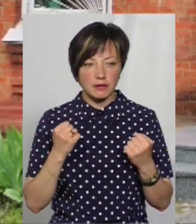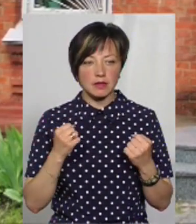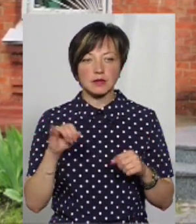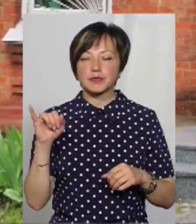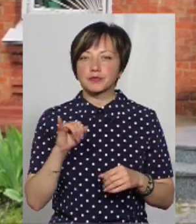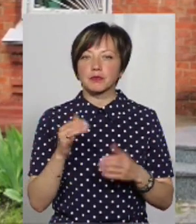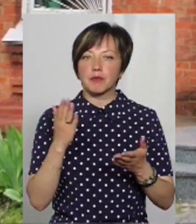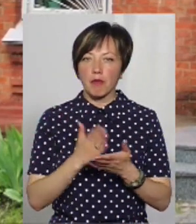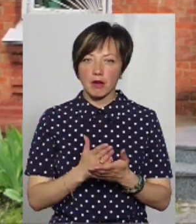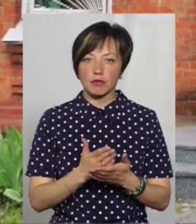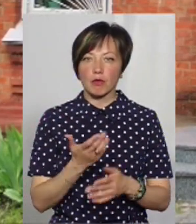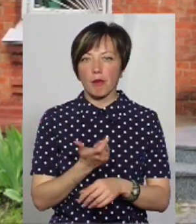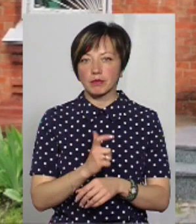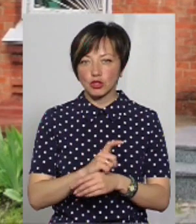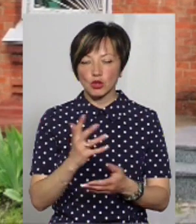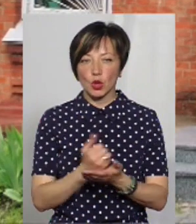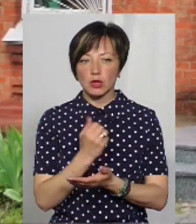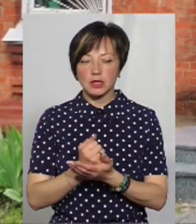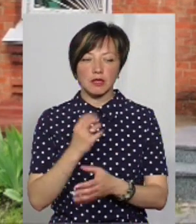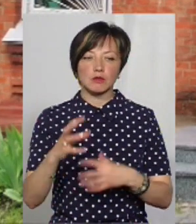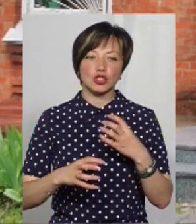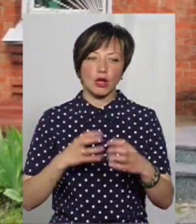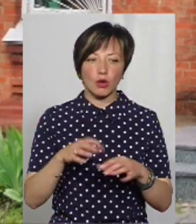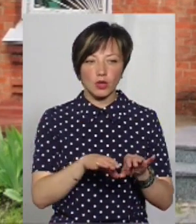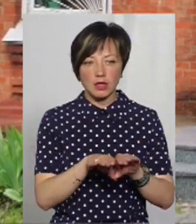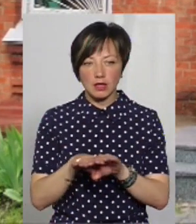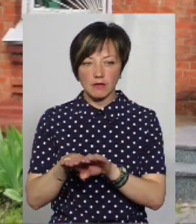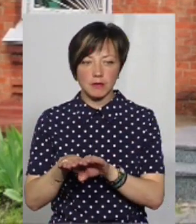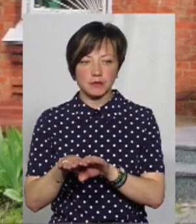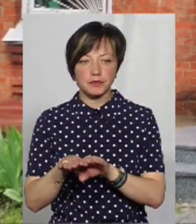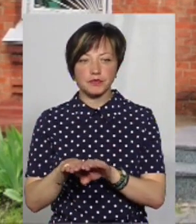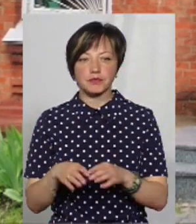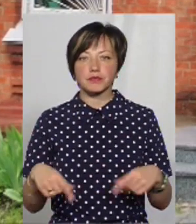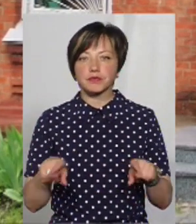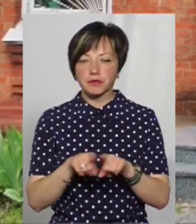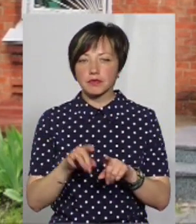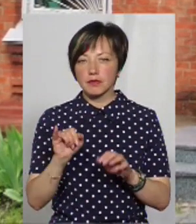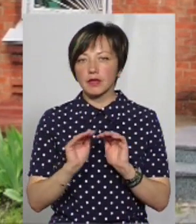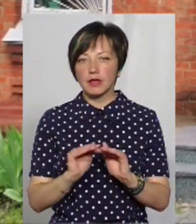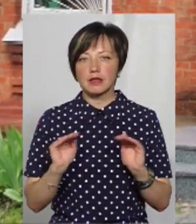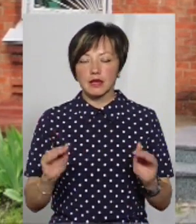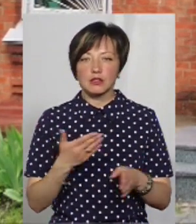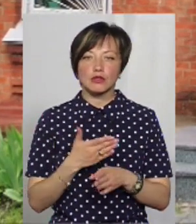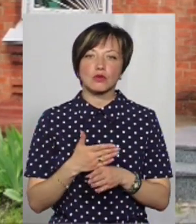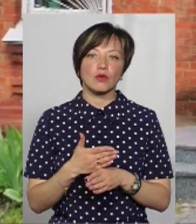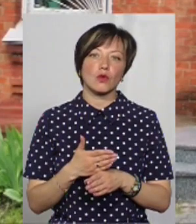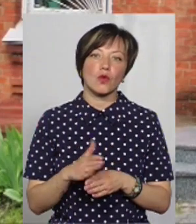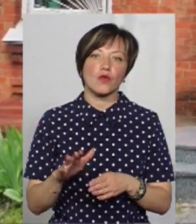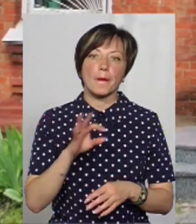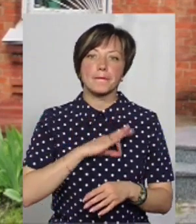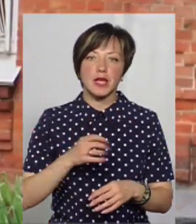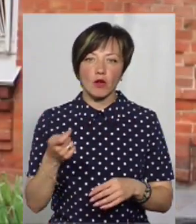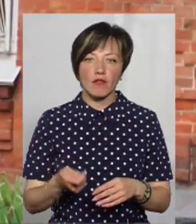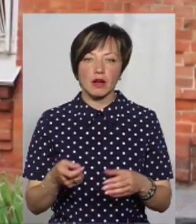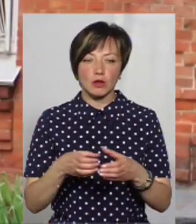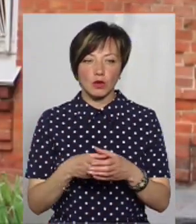які вже мають більше досягнення, міжнародний рівень, а також і пільгових